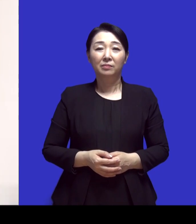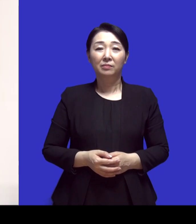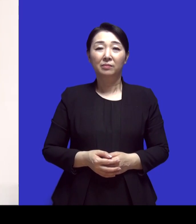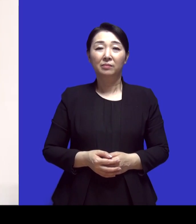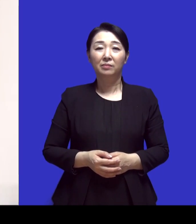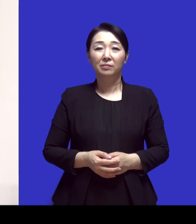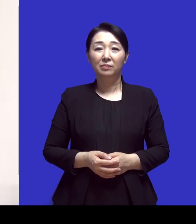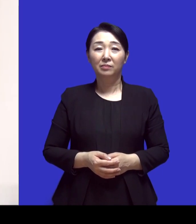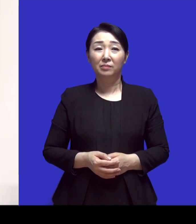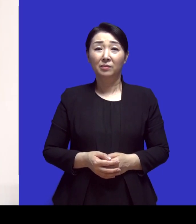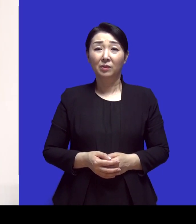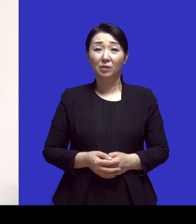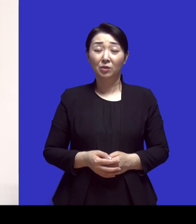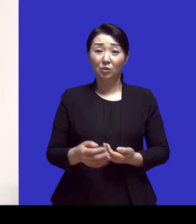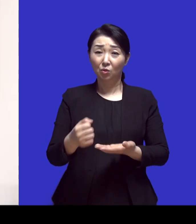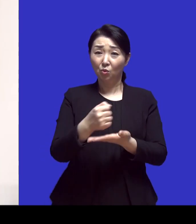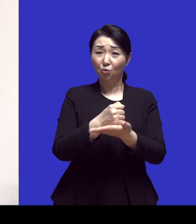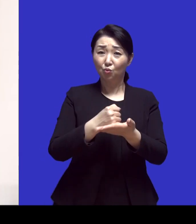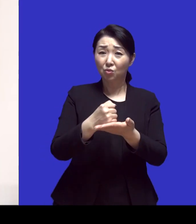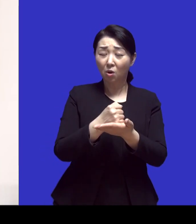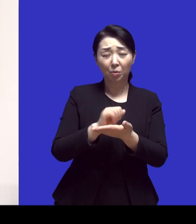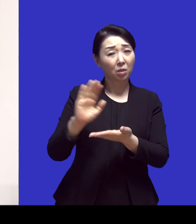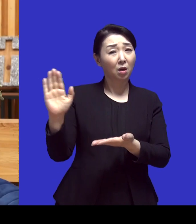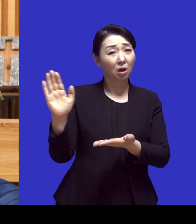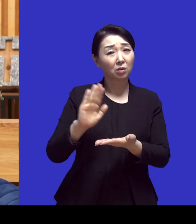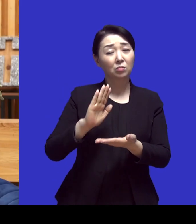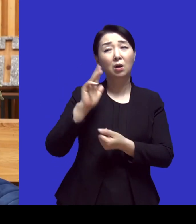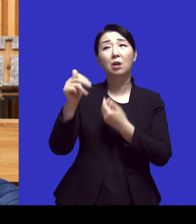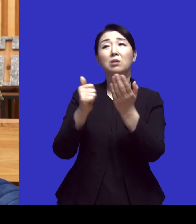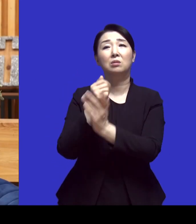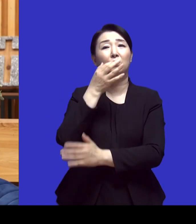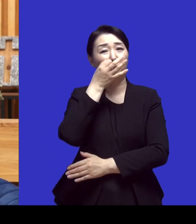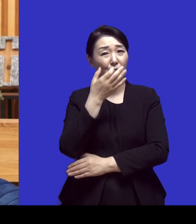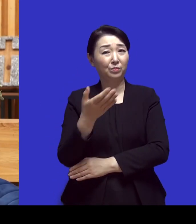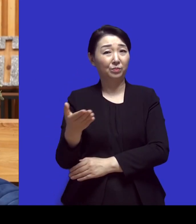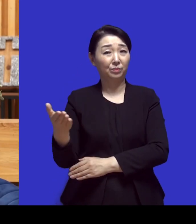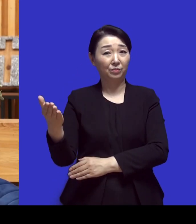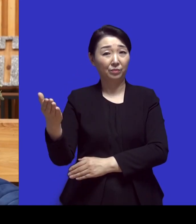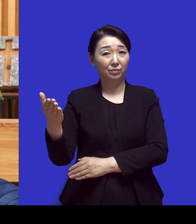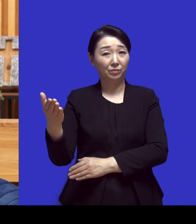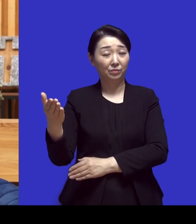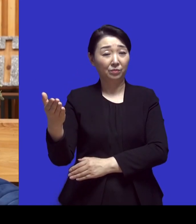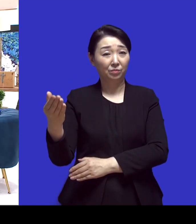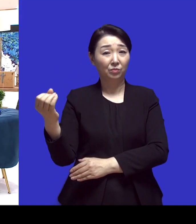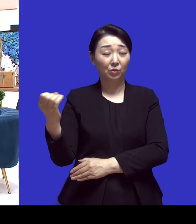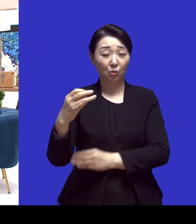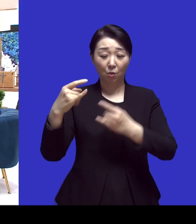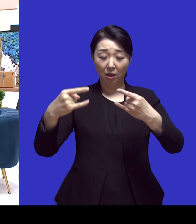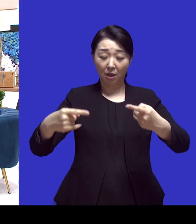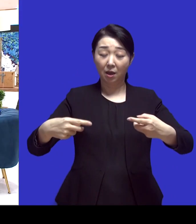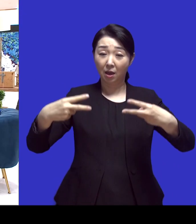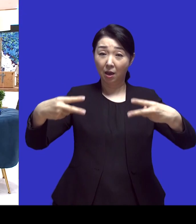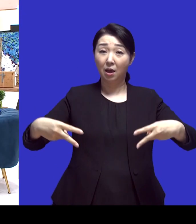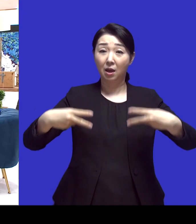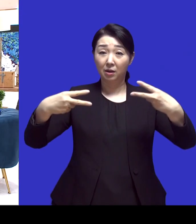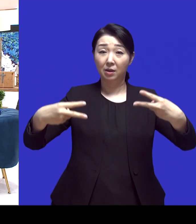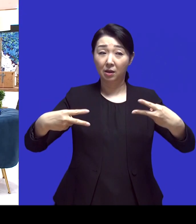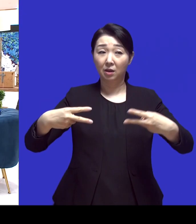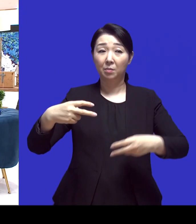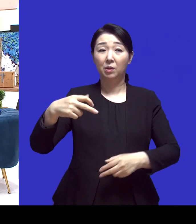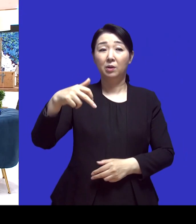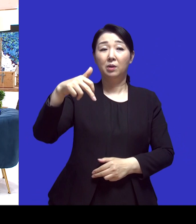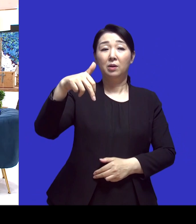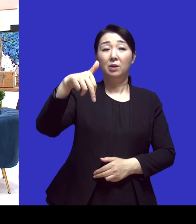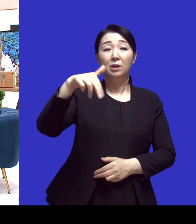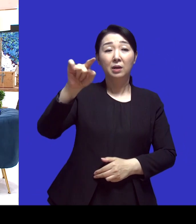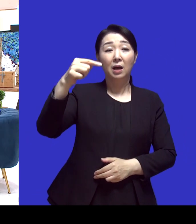그러니까 우연으로도 있을 수 없는 일을 하나님이 보여주신 거죠 그리고 나서 그 엘리야가 사르벳이라는 동네로 가는데